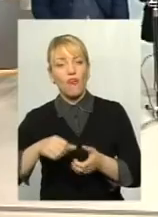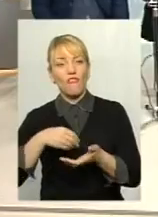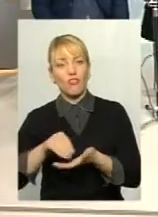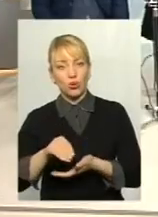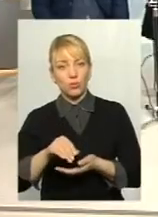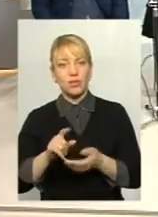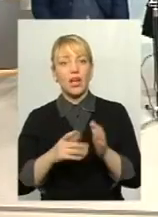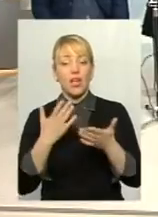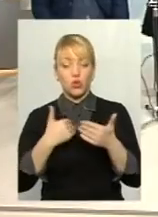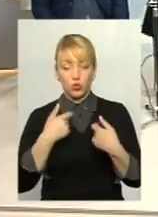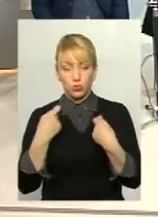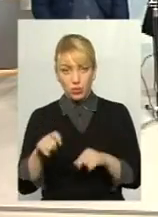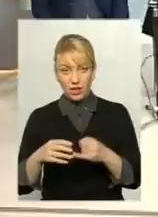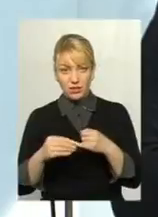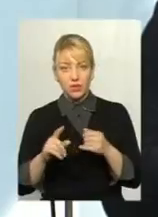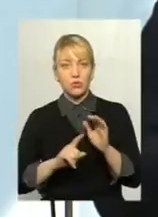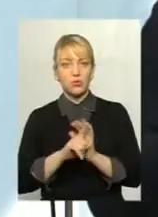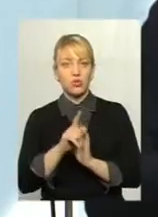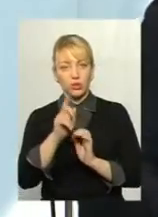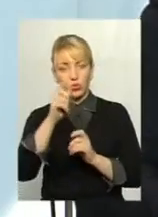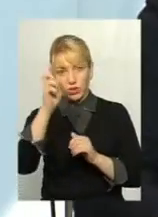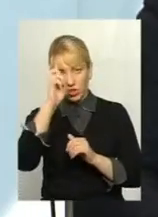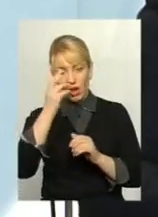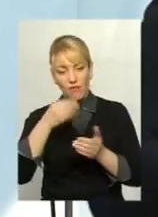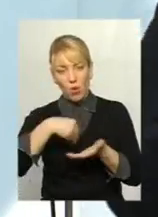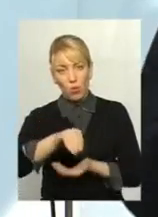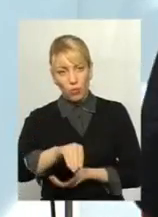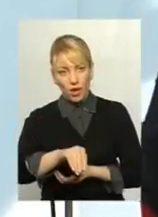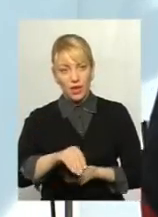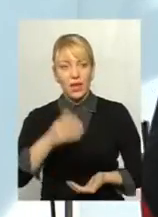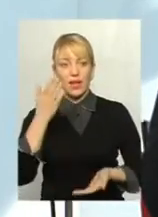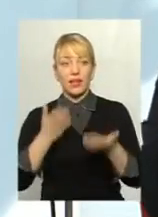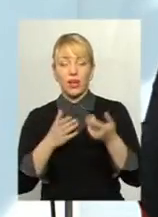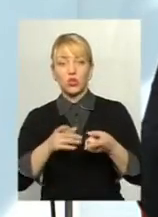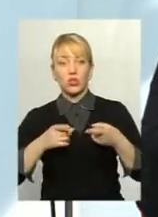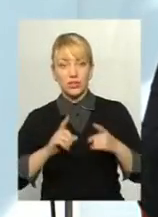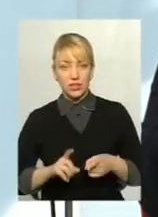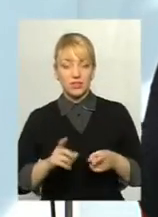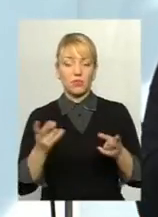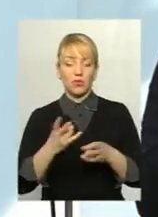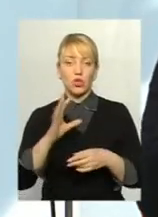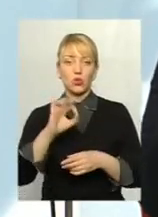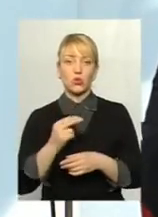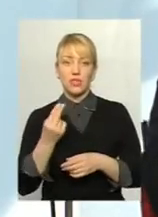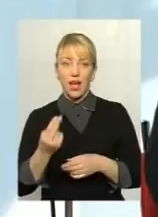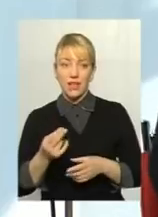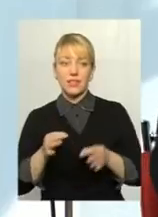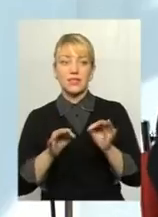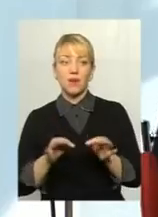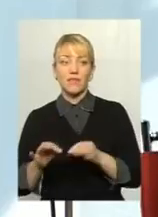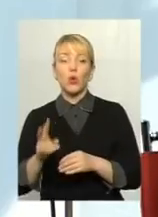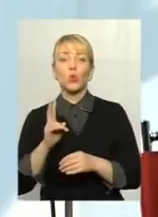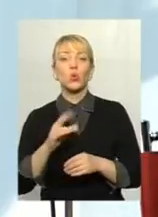Тому ми так само говоримо, що держава сьогодні має дати ключову роль вирішити це питання. І що має дійсно прийти соціальна справедливість. Ті, які